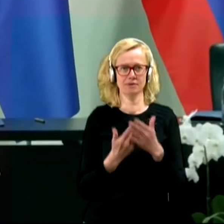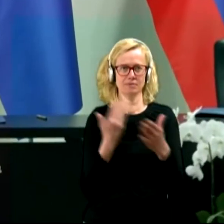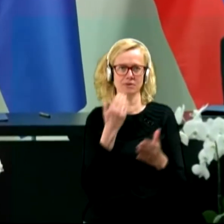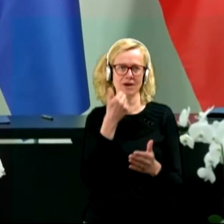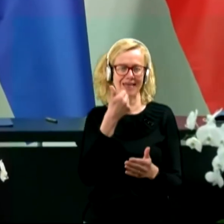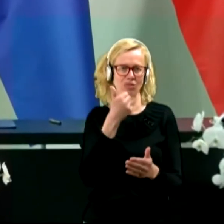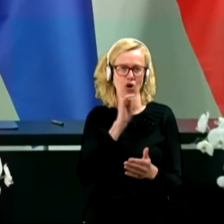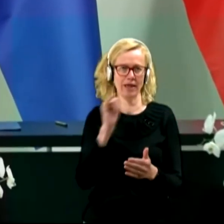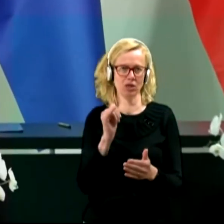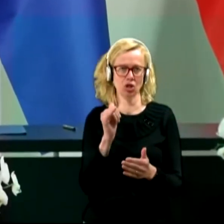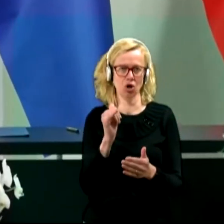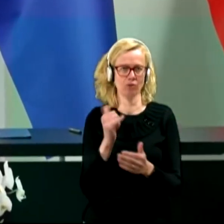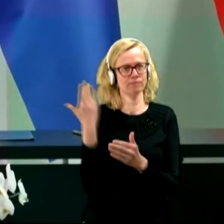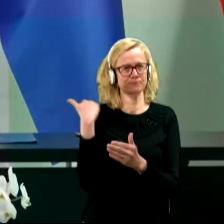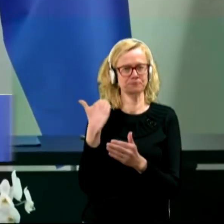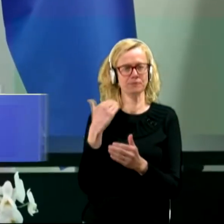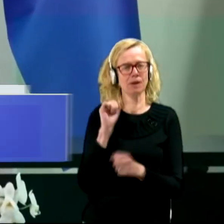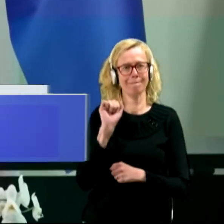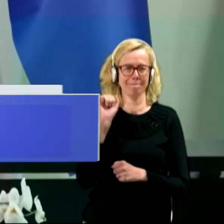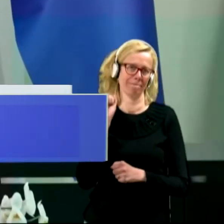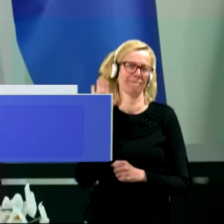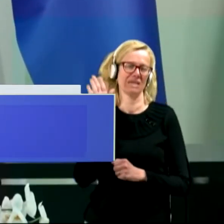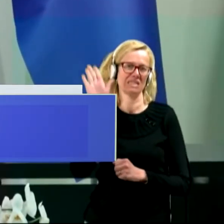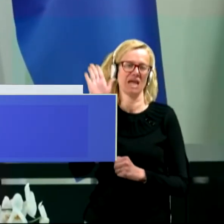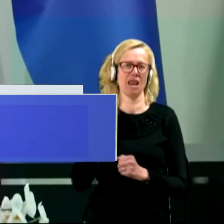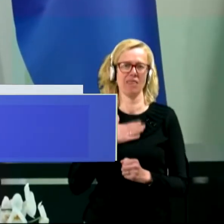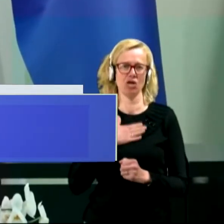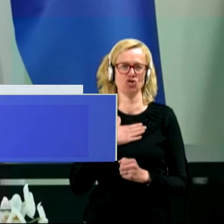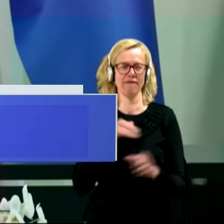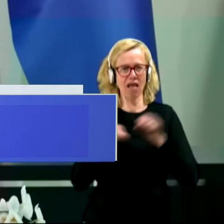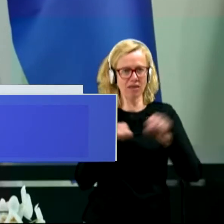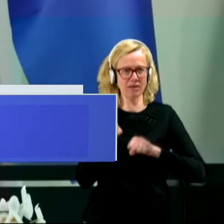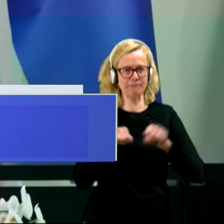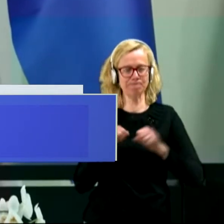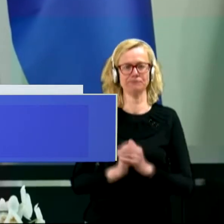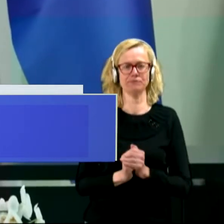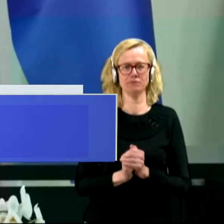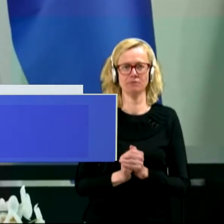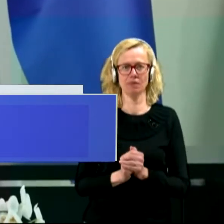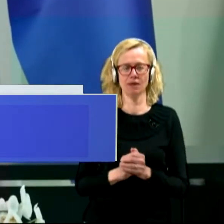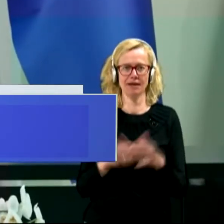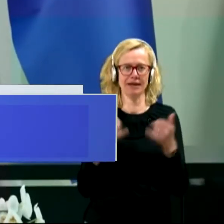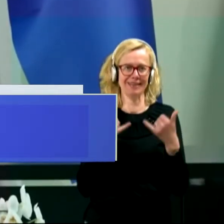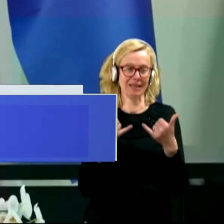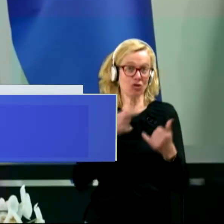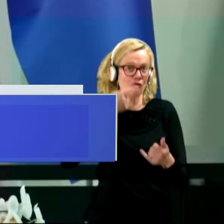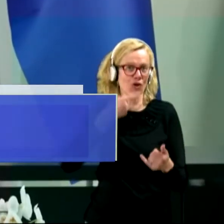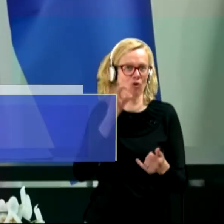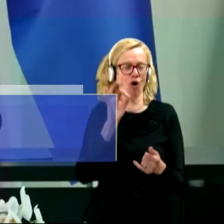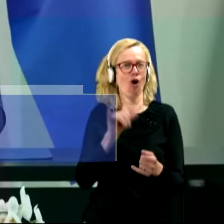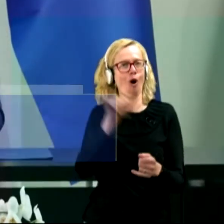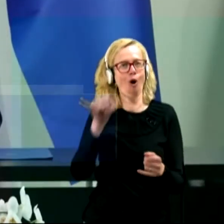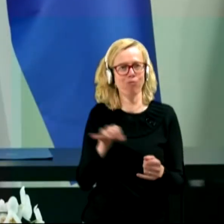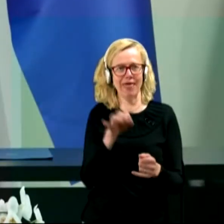leto ni je prisegla naša vlada in danes govorimo o obletnici, ki je